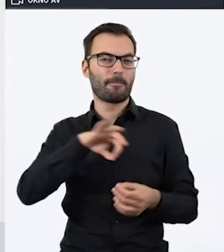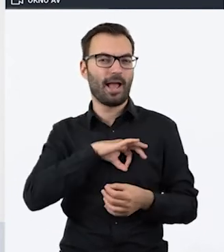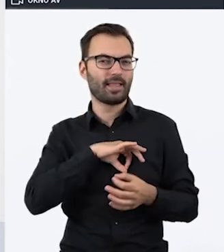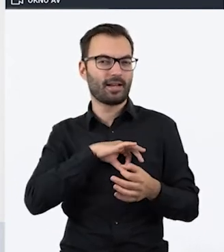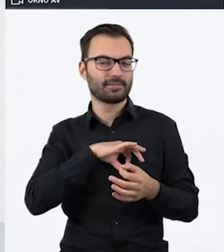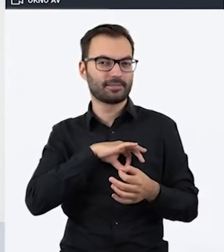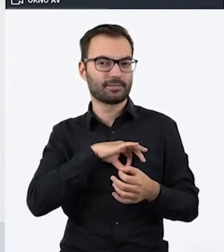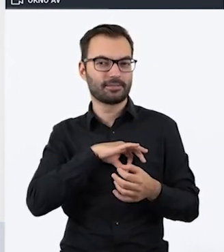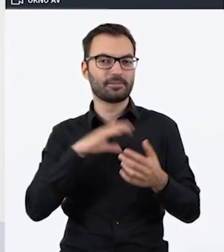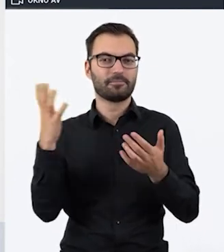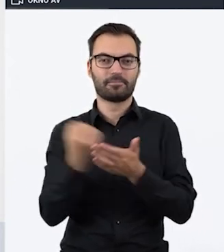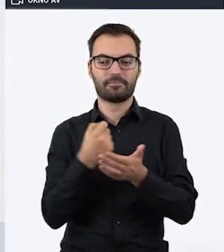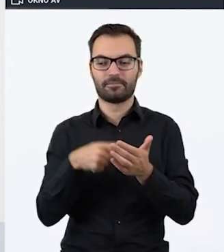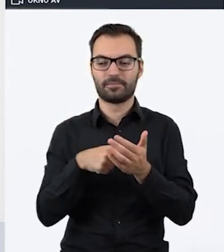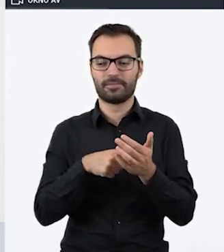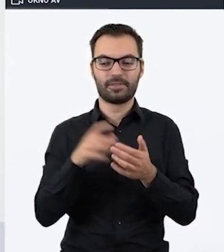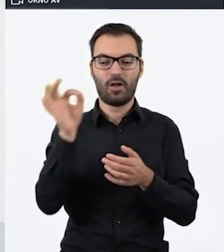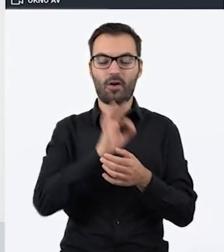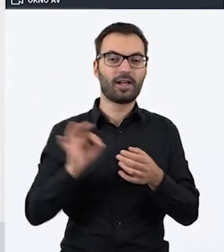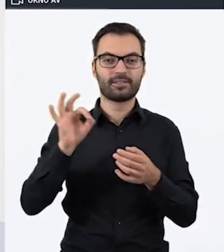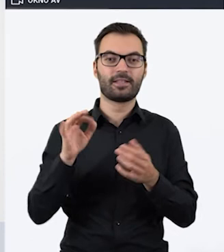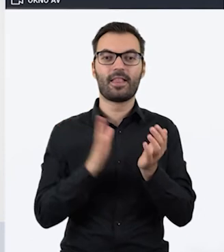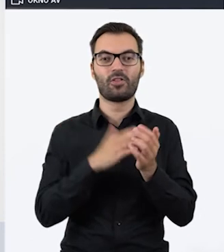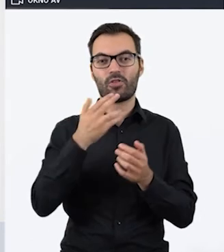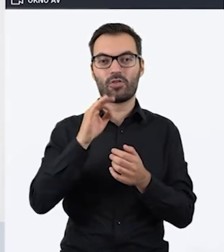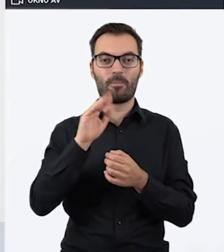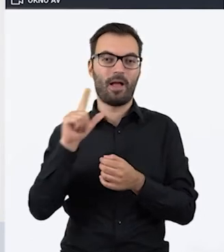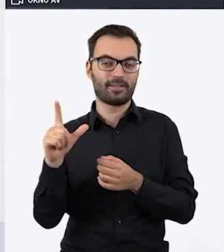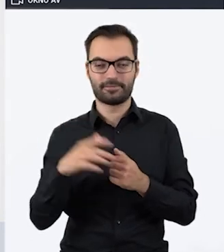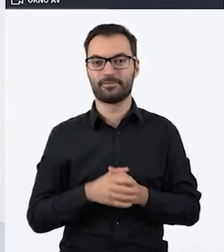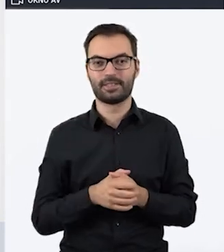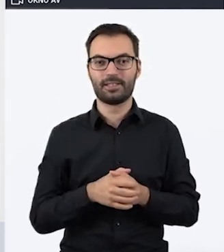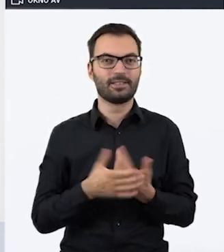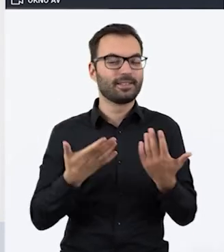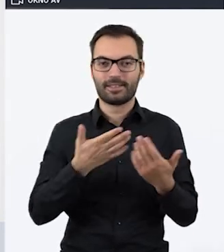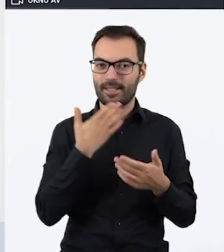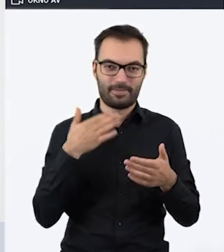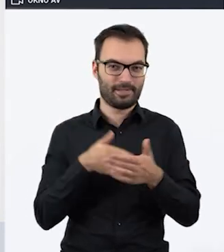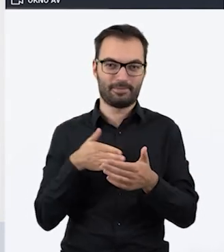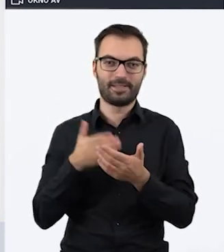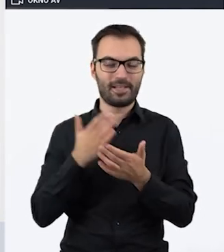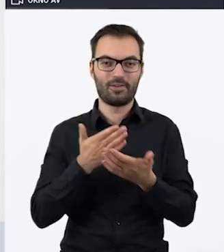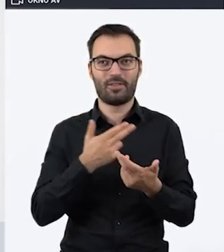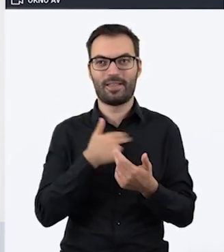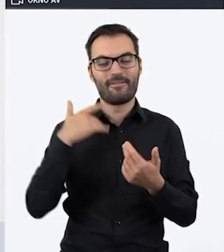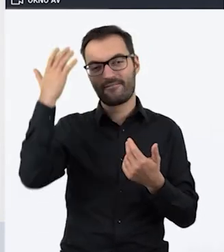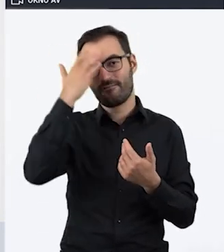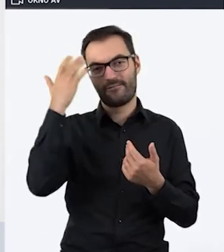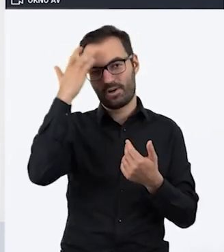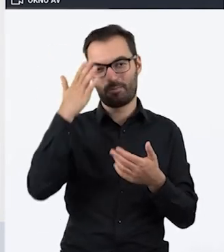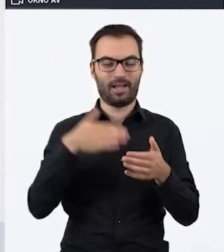zdobytego z okazji Nagrody Nobla. Tak naprawdę ogranicza nas tutaj tylko i wyłącznie